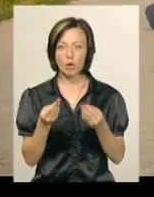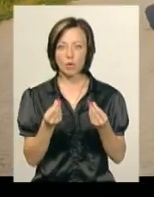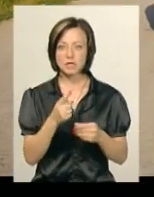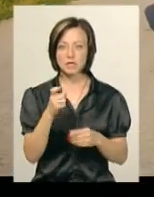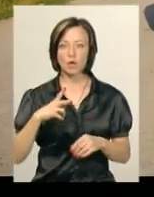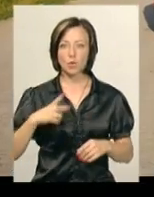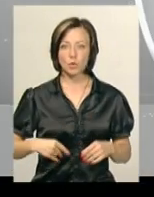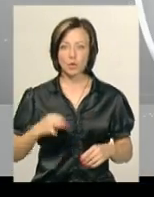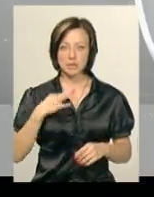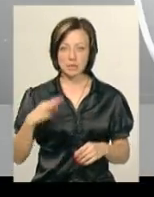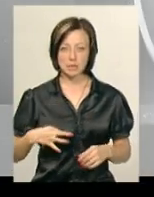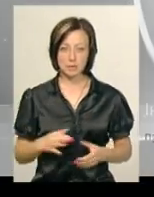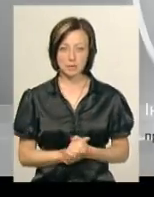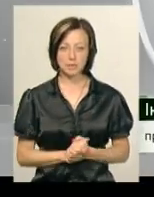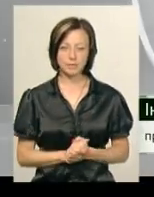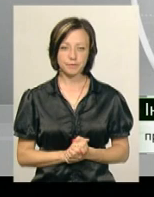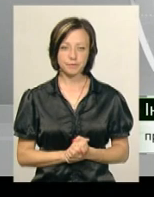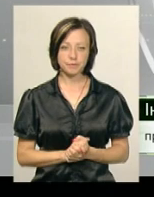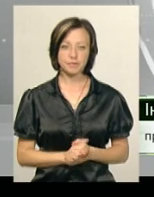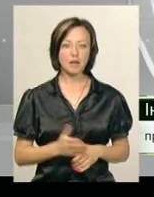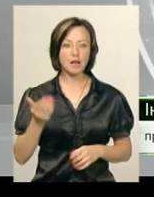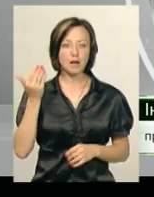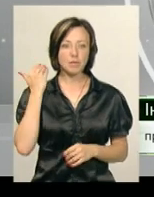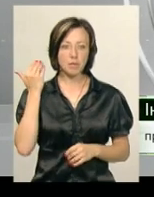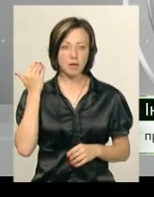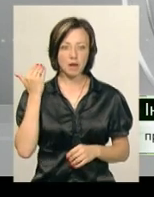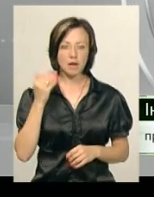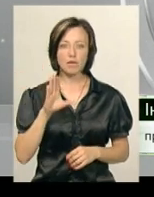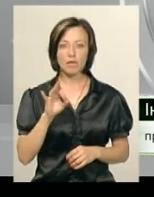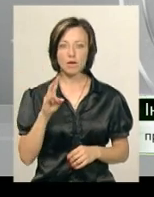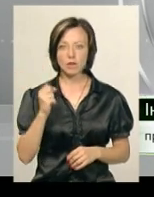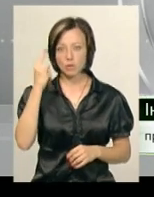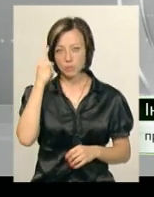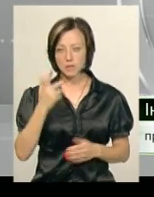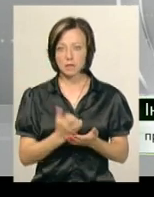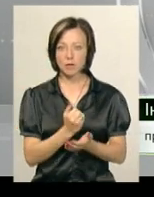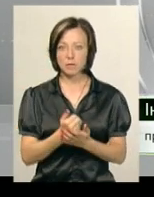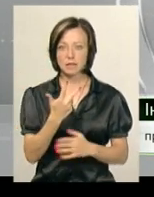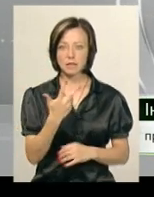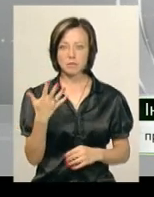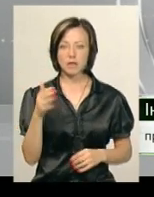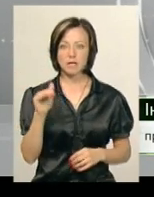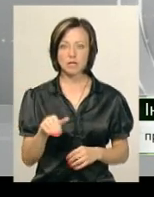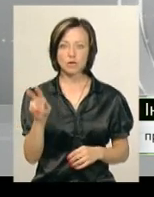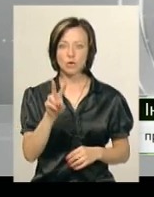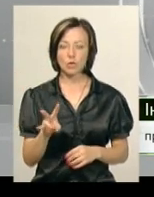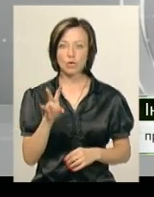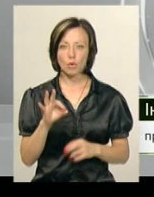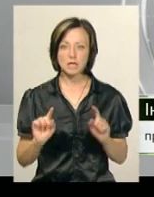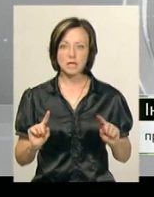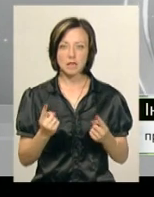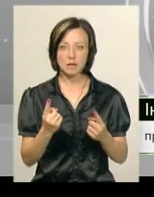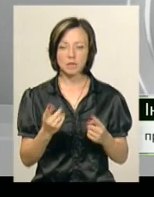гроші за доньку та сина. Попередньо вона думала заробити на цьому 35 тисяч доларів, але її затримали